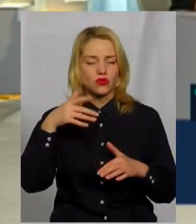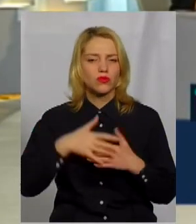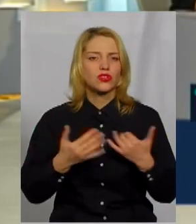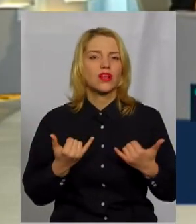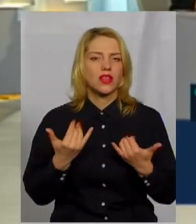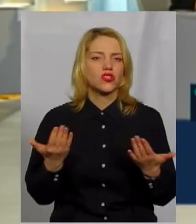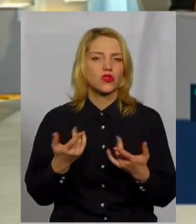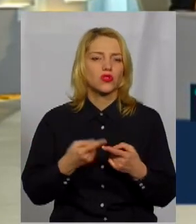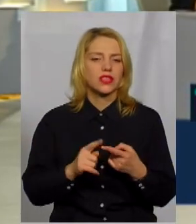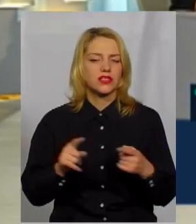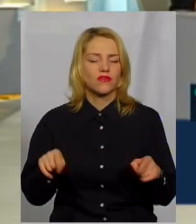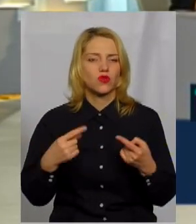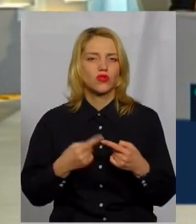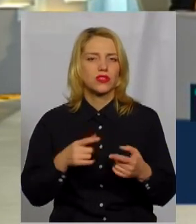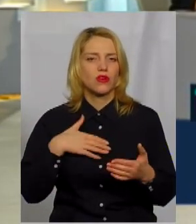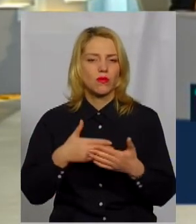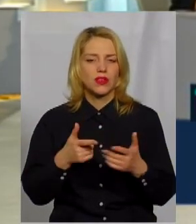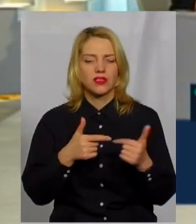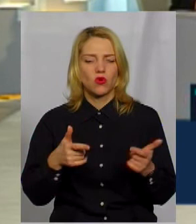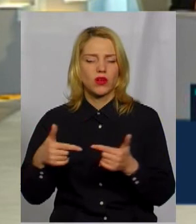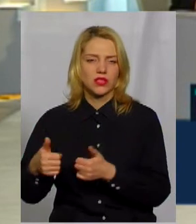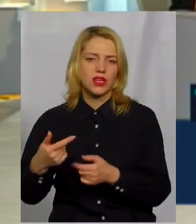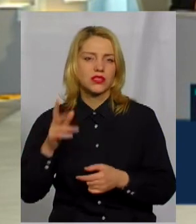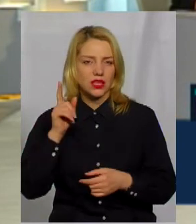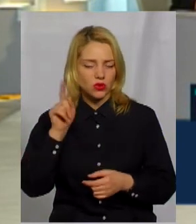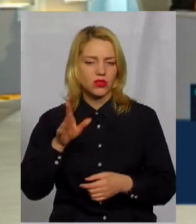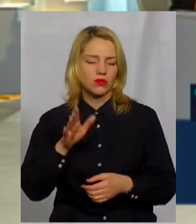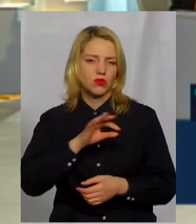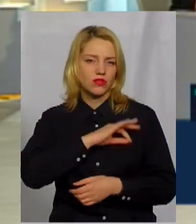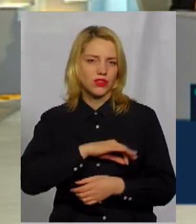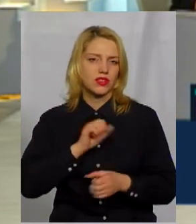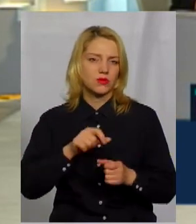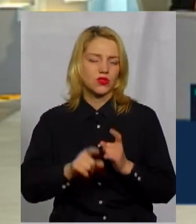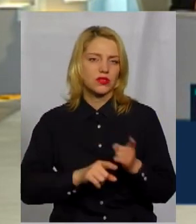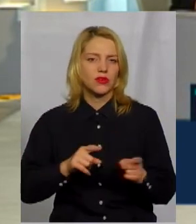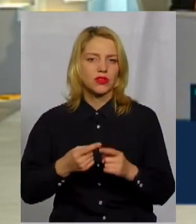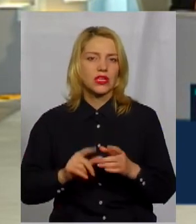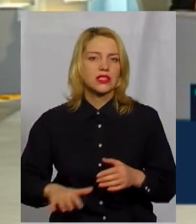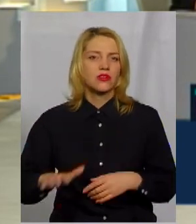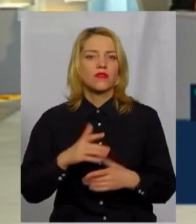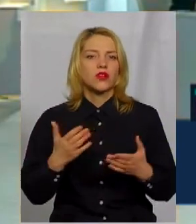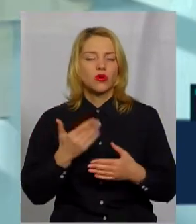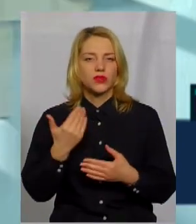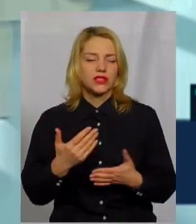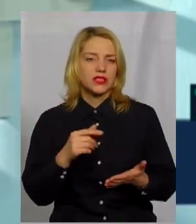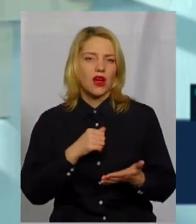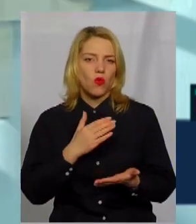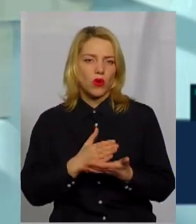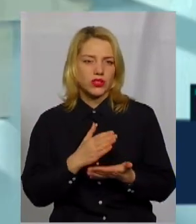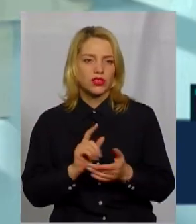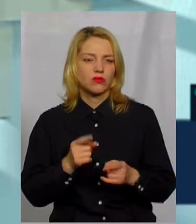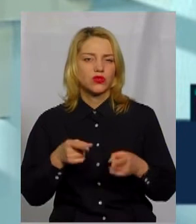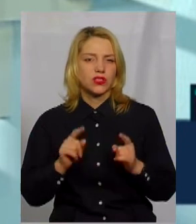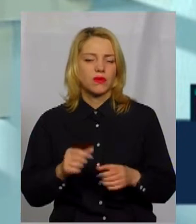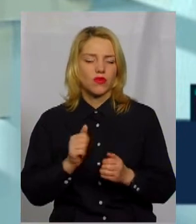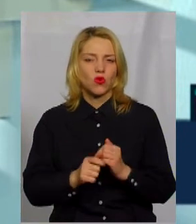організацію, тоді тільки ти будеш дійсно ефективним, і тоді ти дійсно зможеш змінювати те середовище, в якому ти знаходишся. Тому що, насправді,